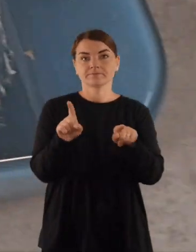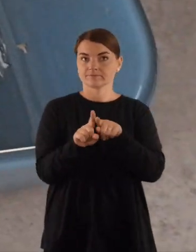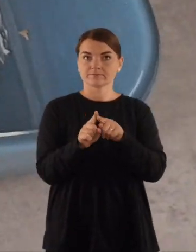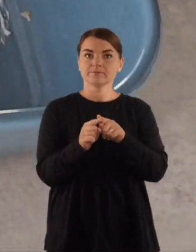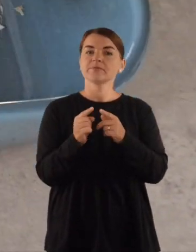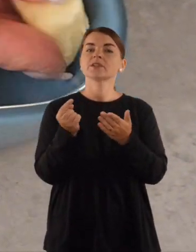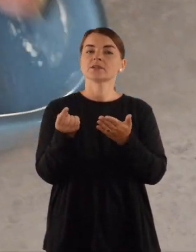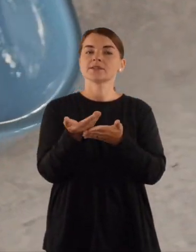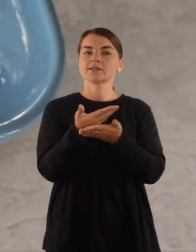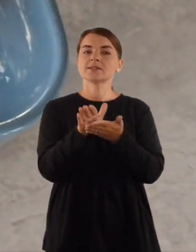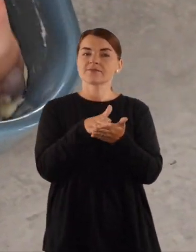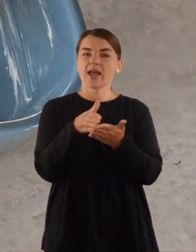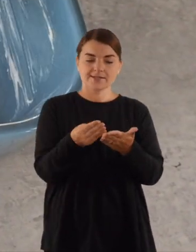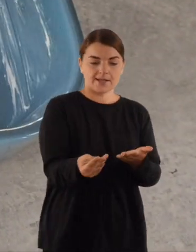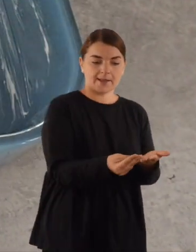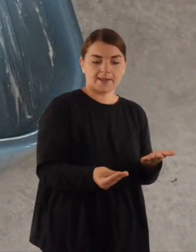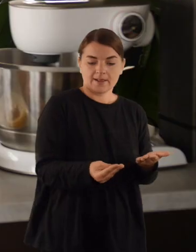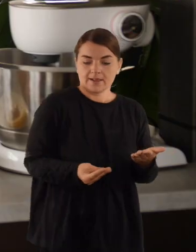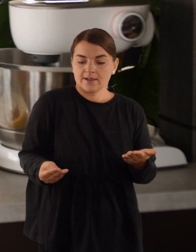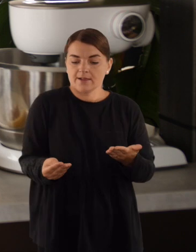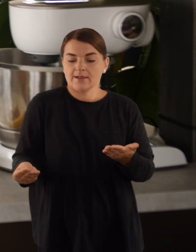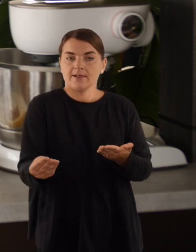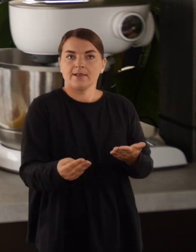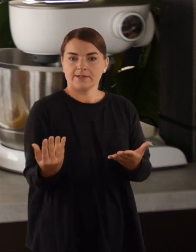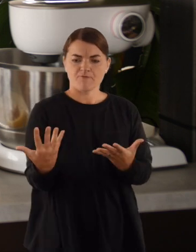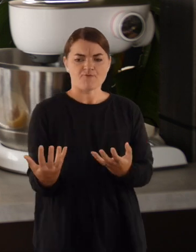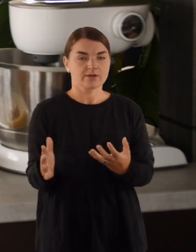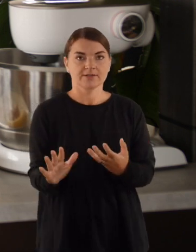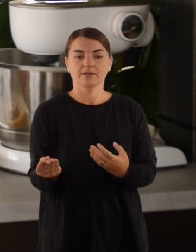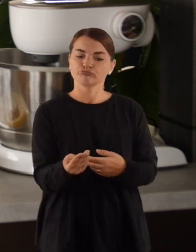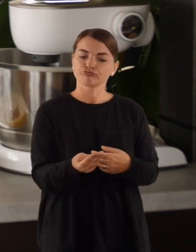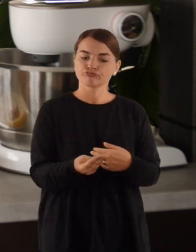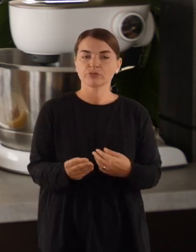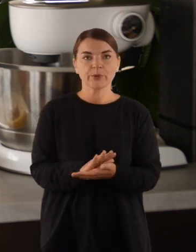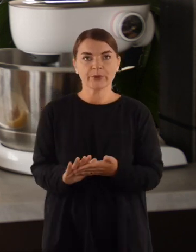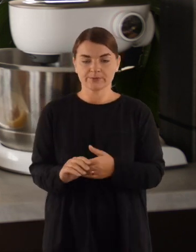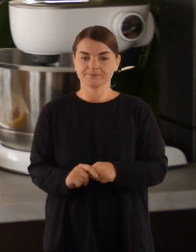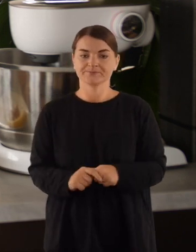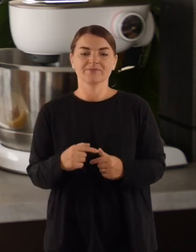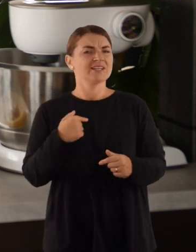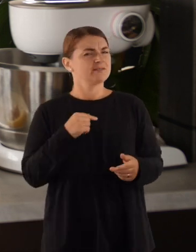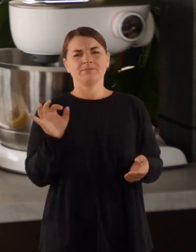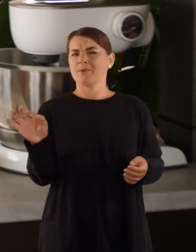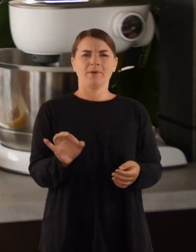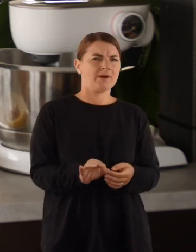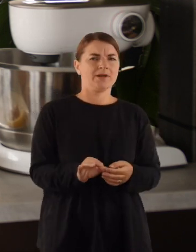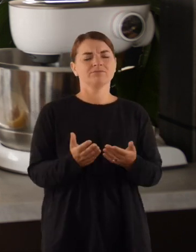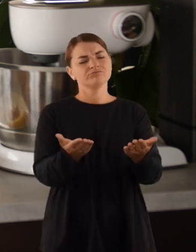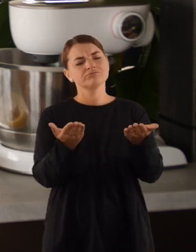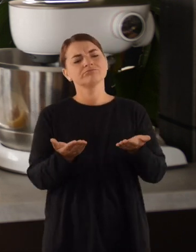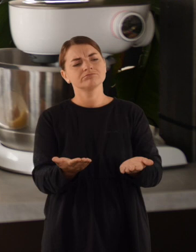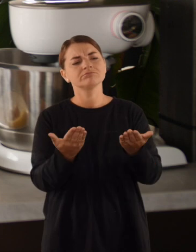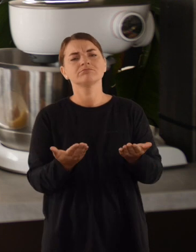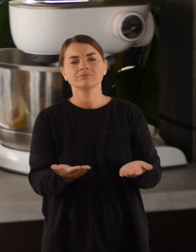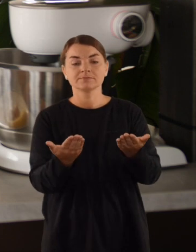gabalėlių sviesto, kad piragas neprikėptų. Iš tikrųjų, tai pas mane nuo visokių piragų kėpimo, tai tikrai dažnai būna, kad